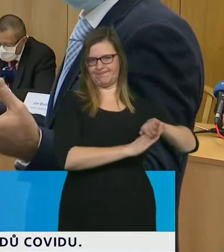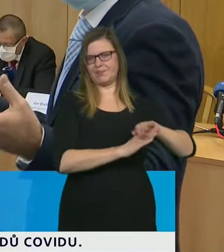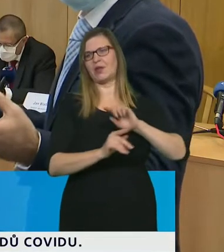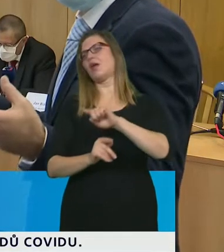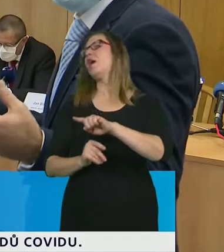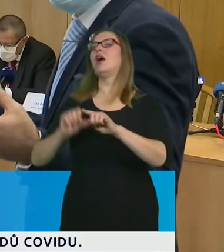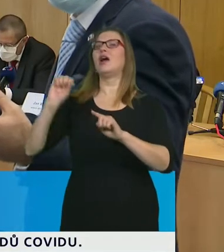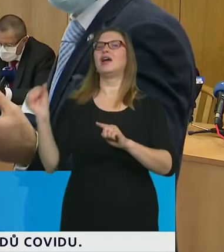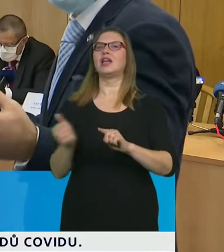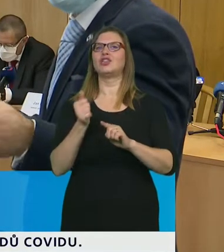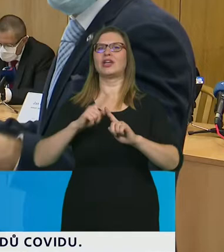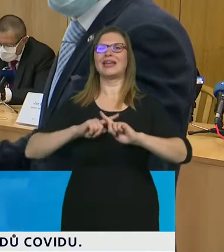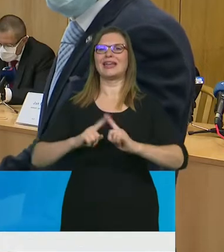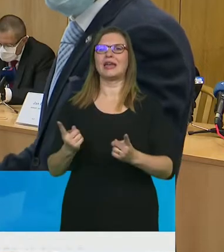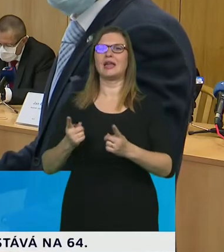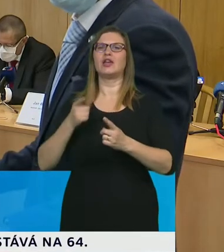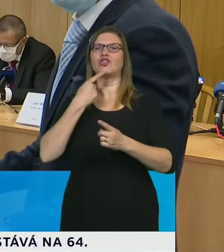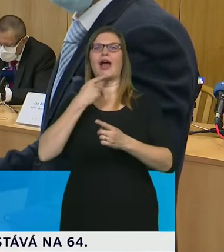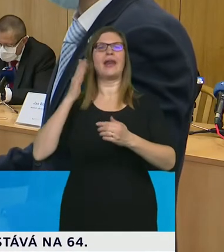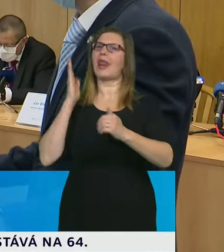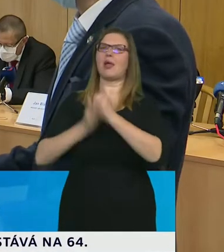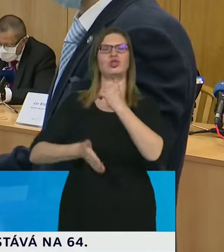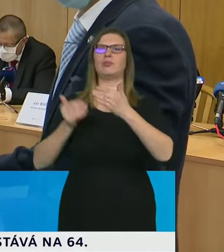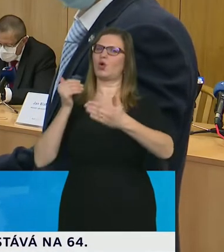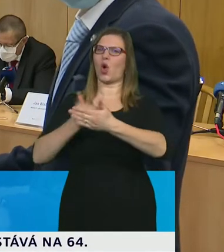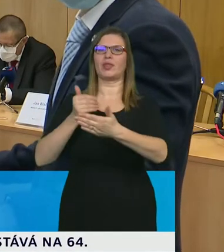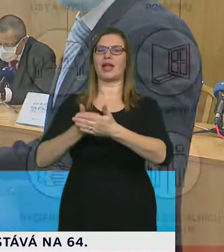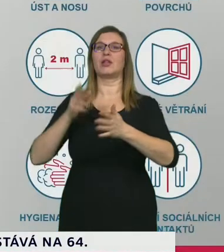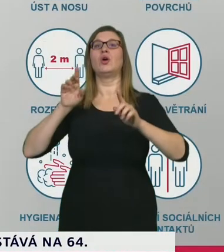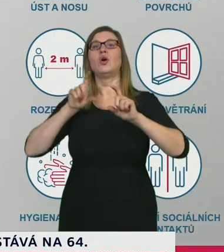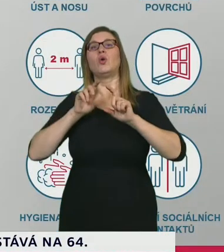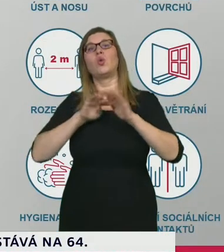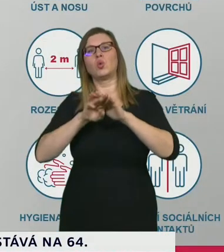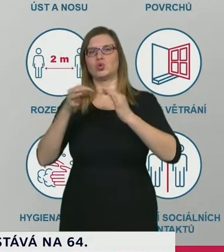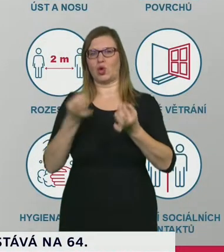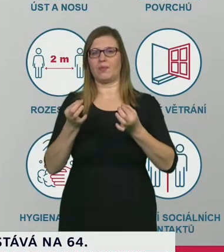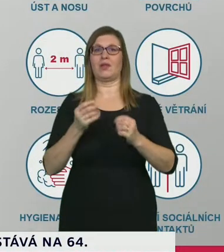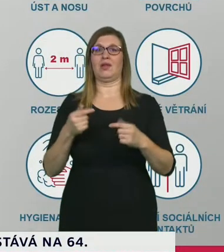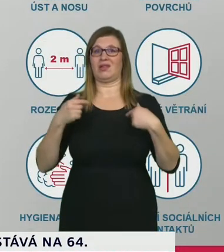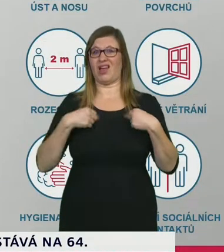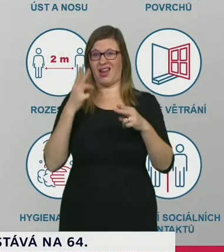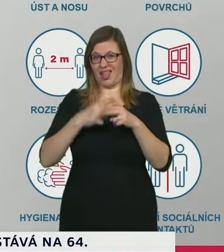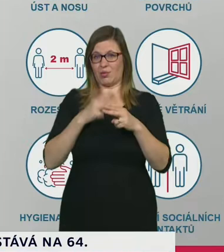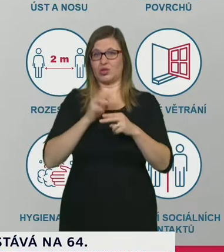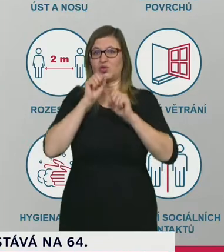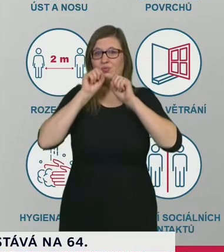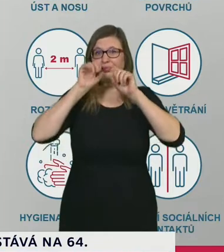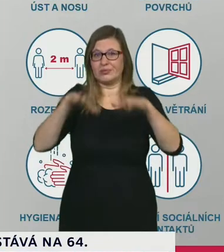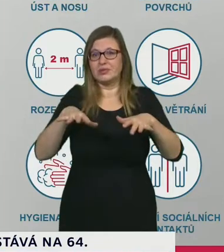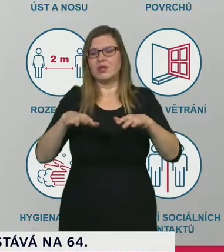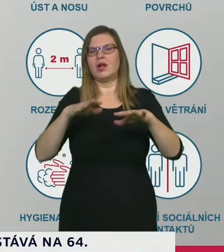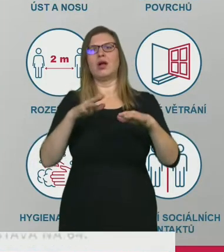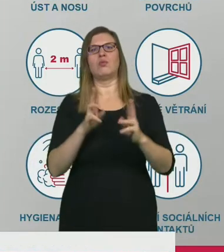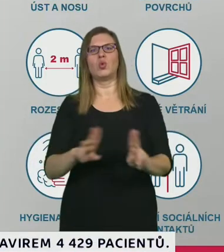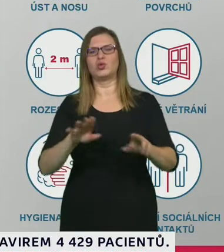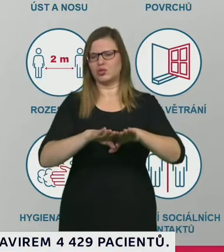následně zaschnou a dopadnou na různé povrchy, tam přežívá dál. To znamená, může